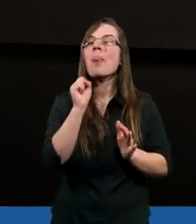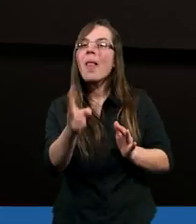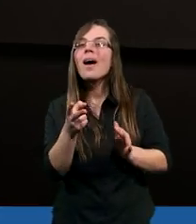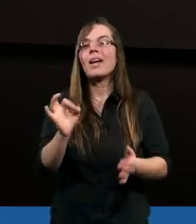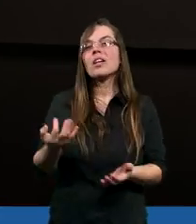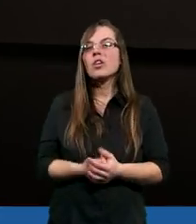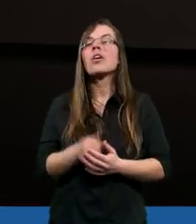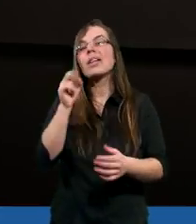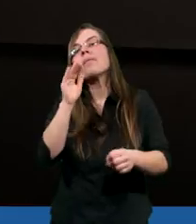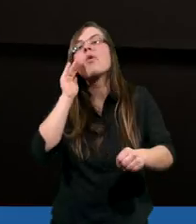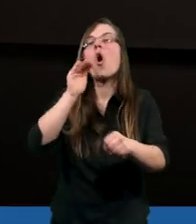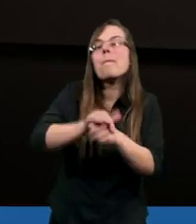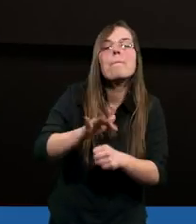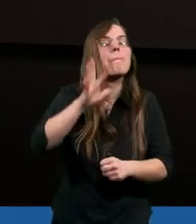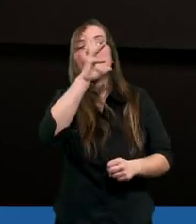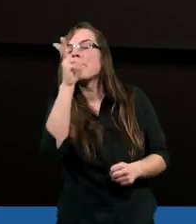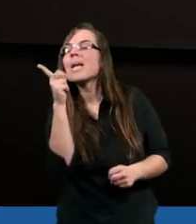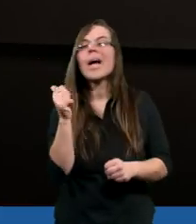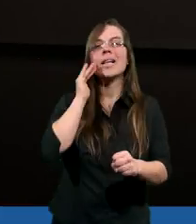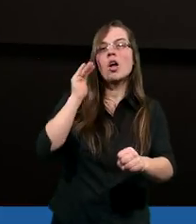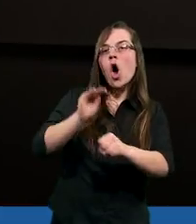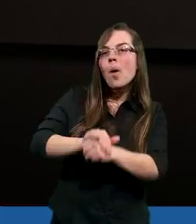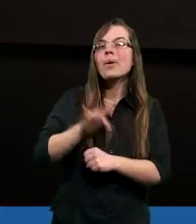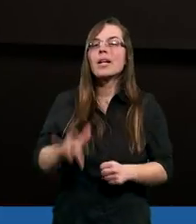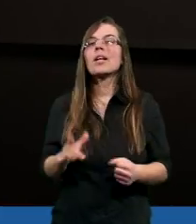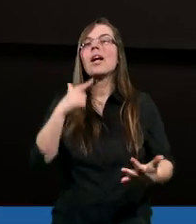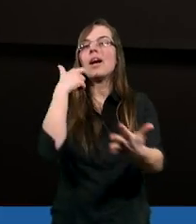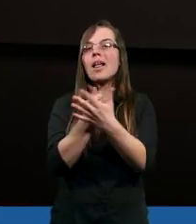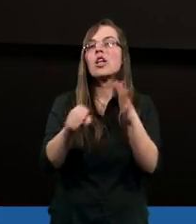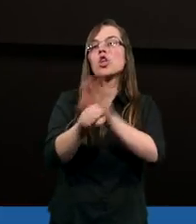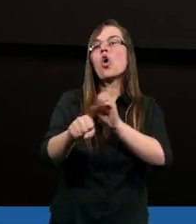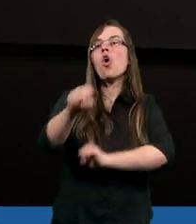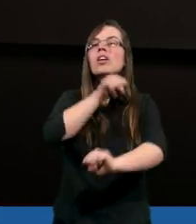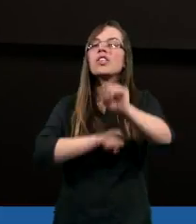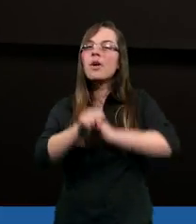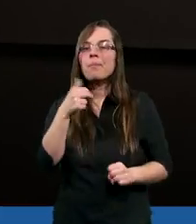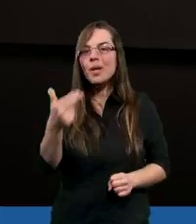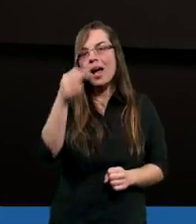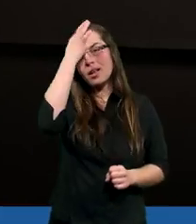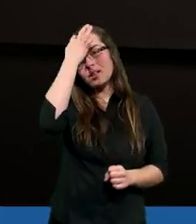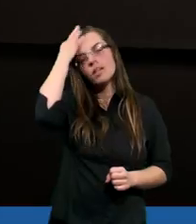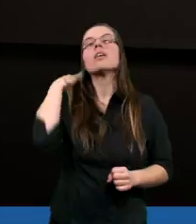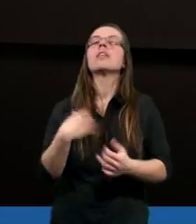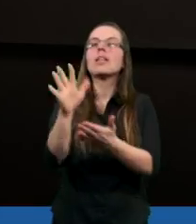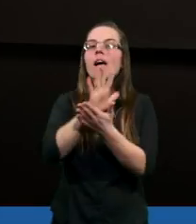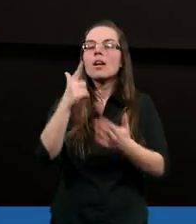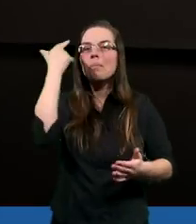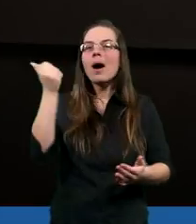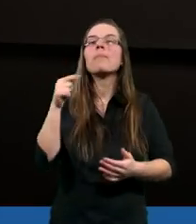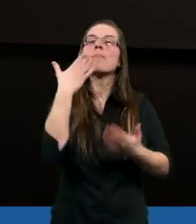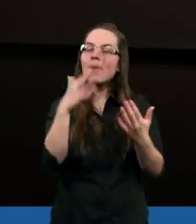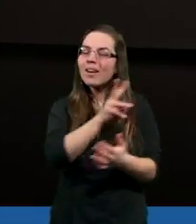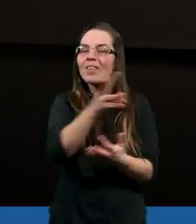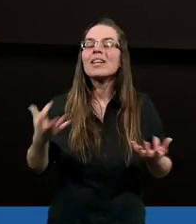obietnicy, przepięknej obietnicy z listu do Rzymian, tekst pamięciowy. Ja wciąż